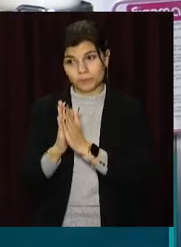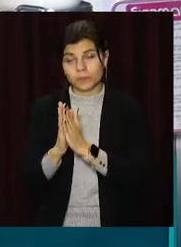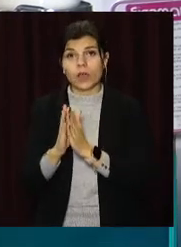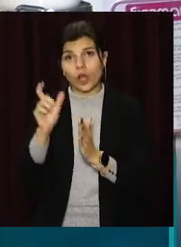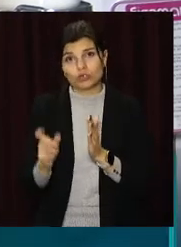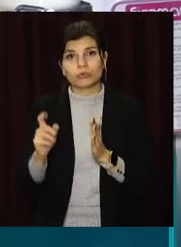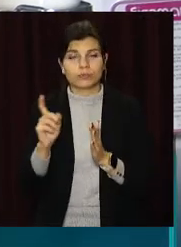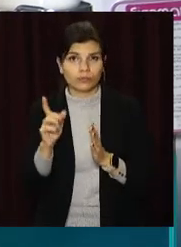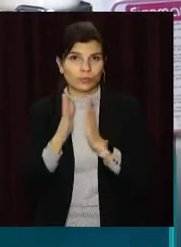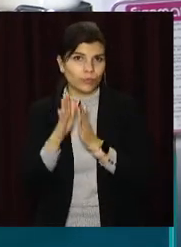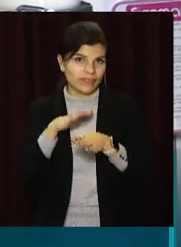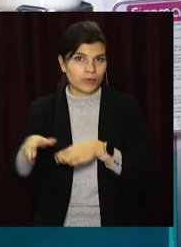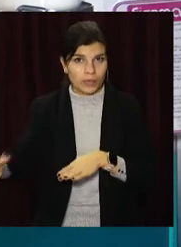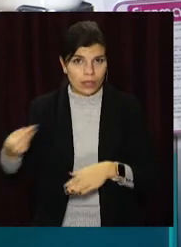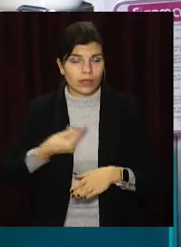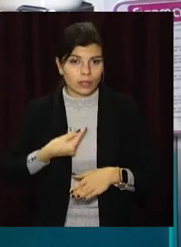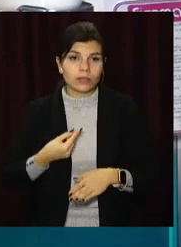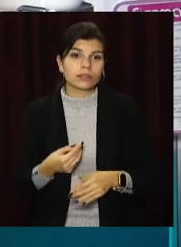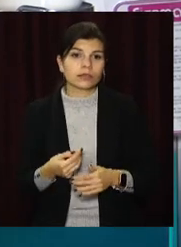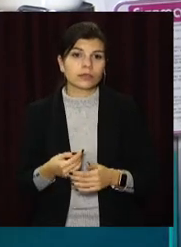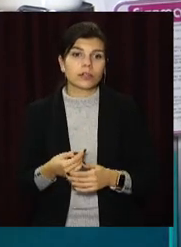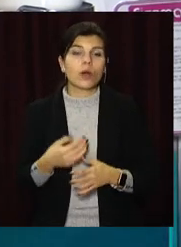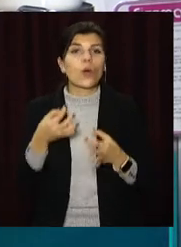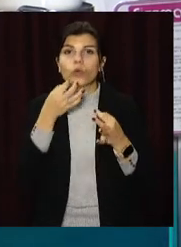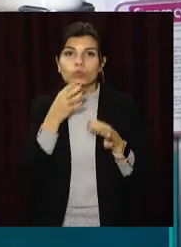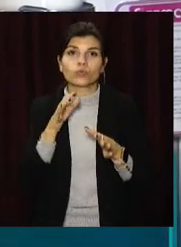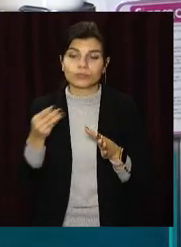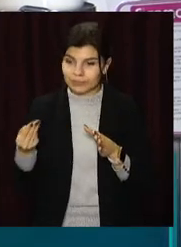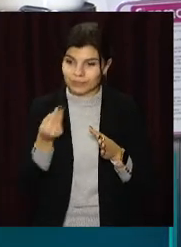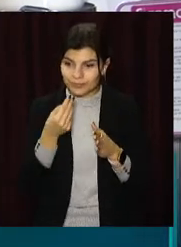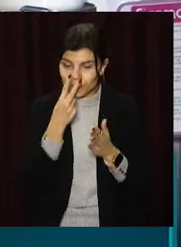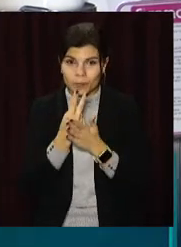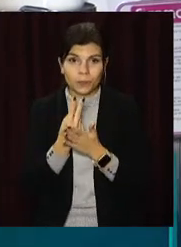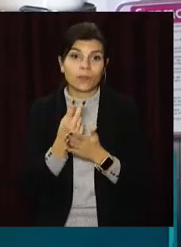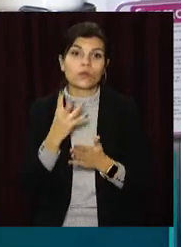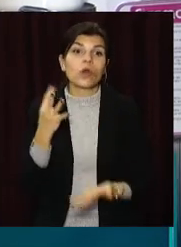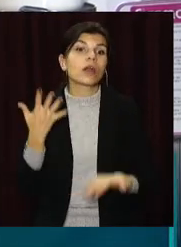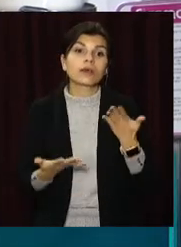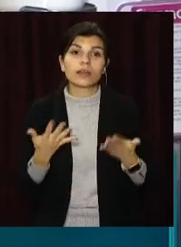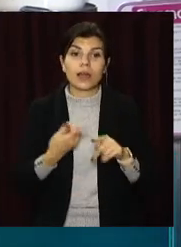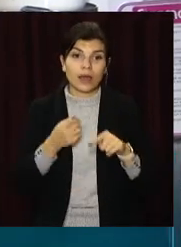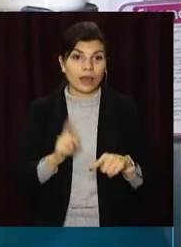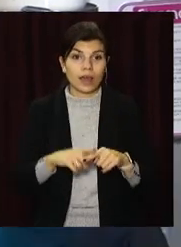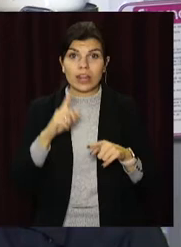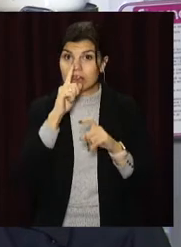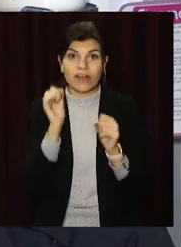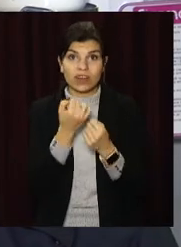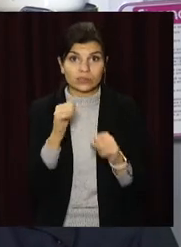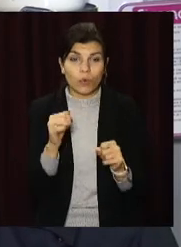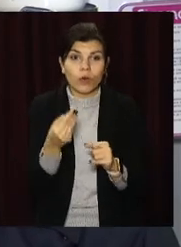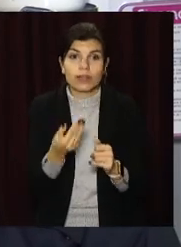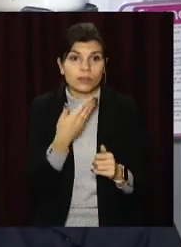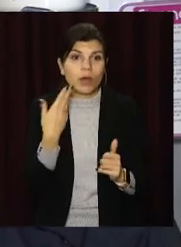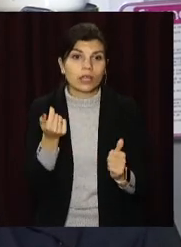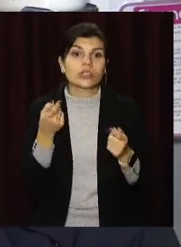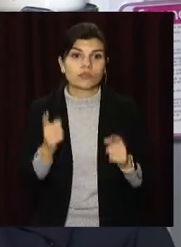документи, які посвідчують її особу, будь-яким чином. Але якщо це неможливо, тоді